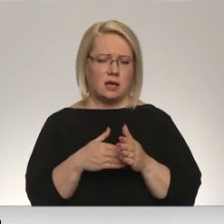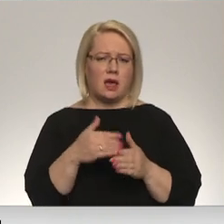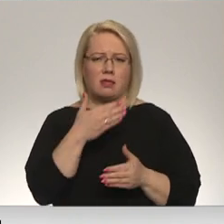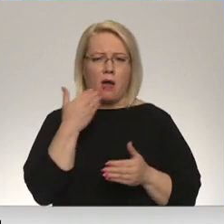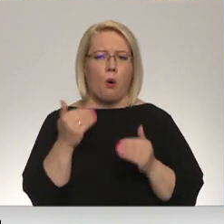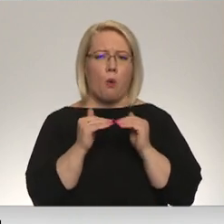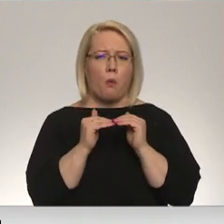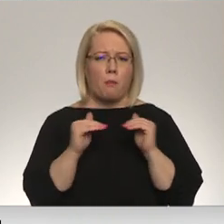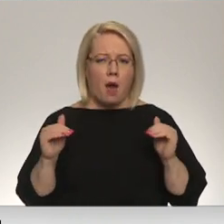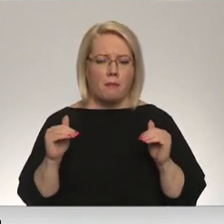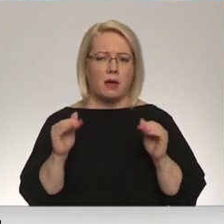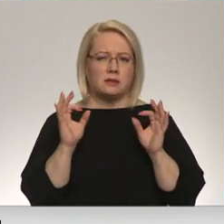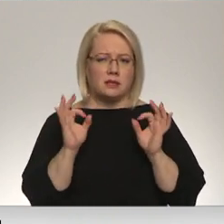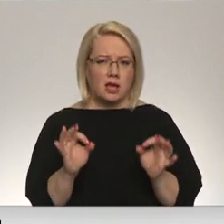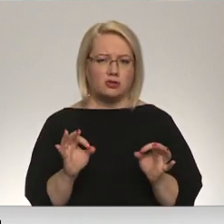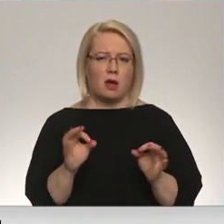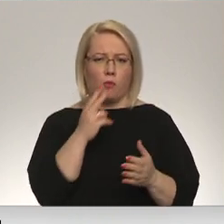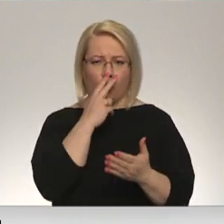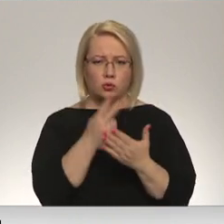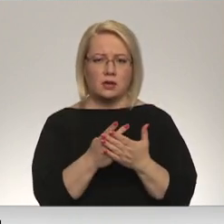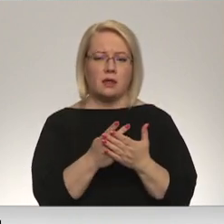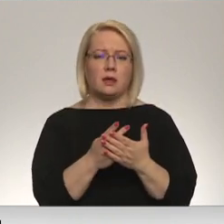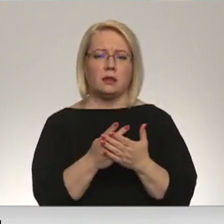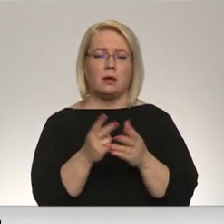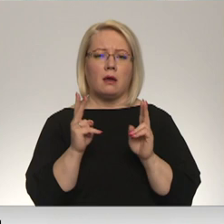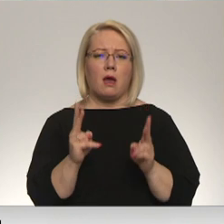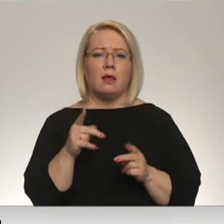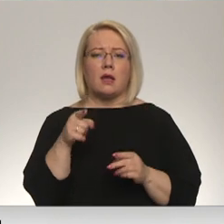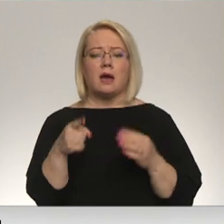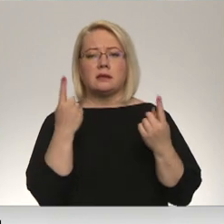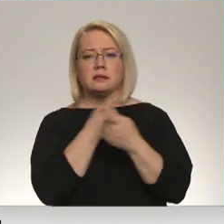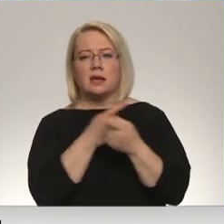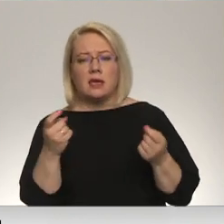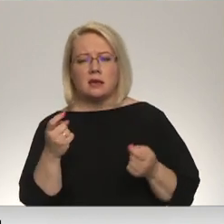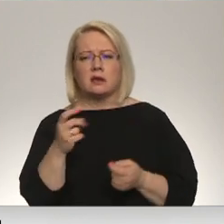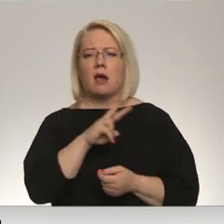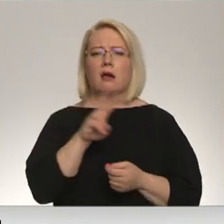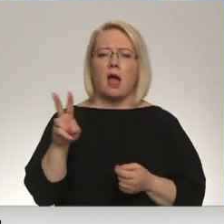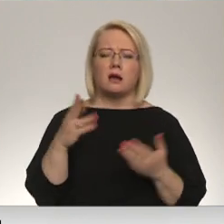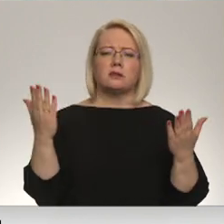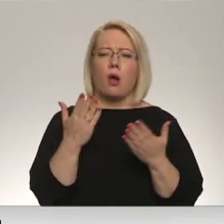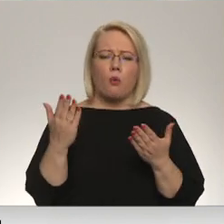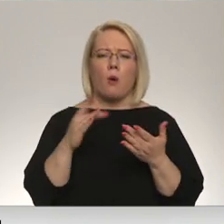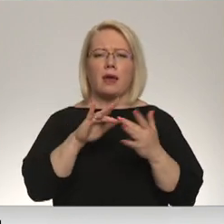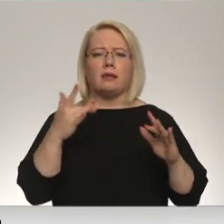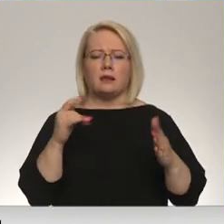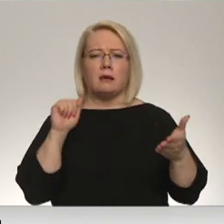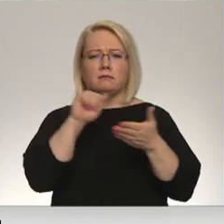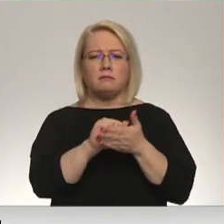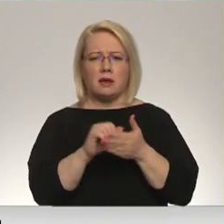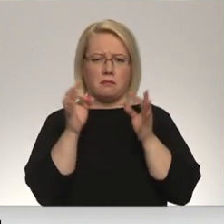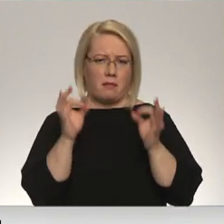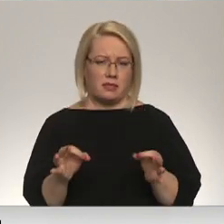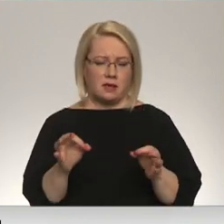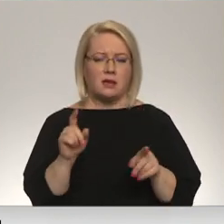nav pamats uzskatīt, ka tās ziņas, kur kāds kaut ko ieraksts sociālajos tīklos, ir patiesis. Jo